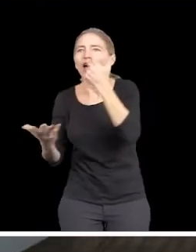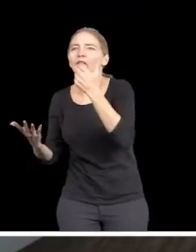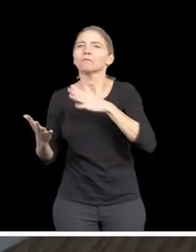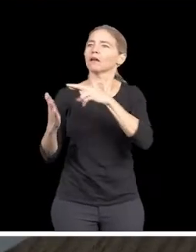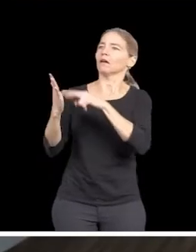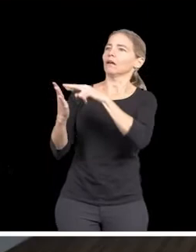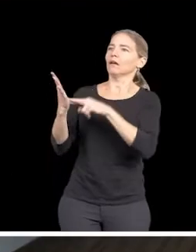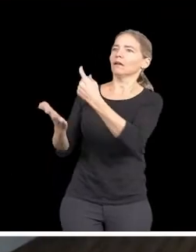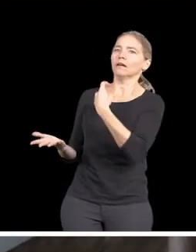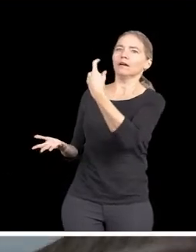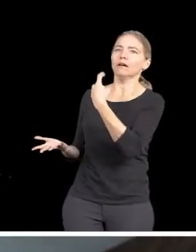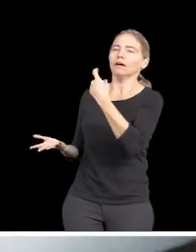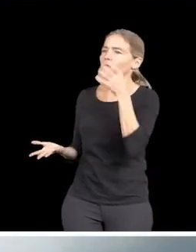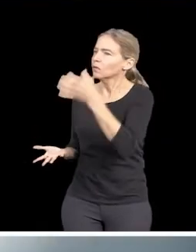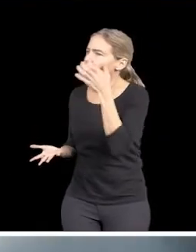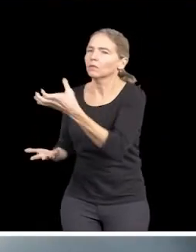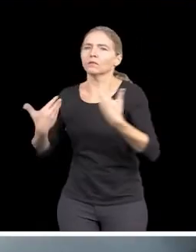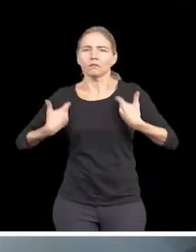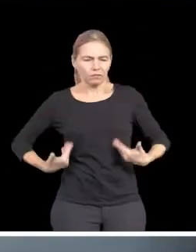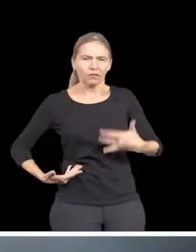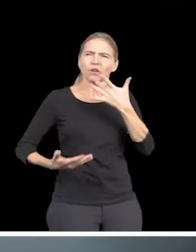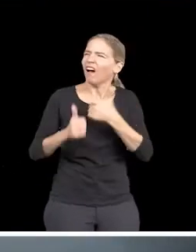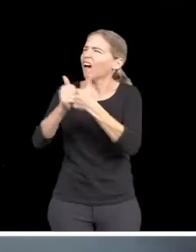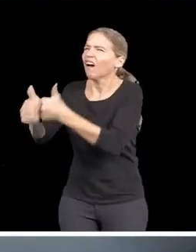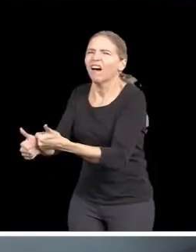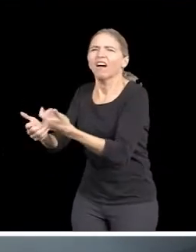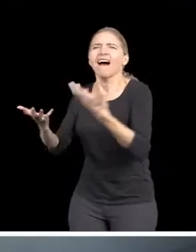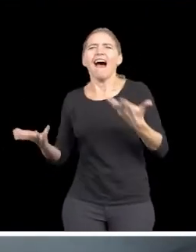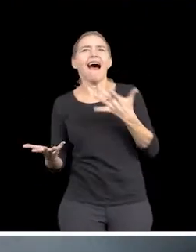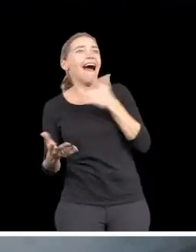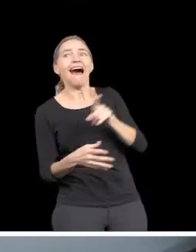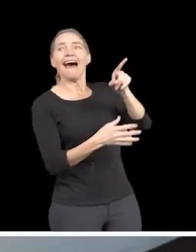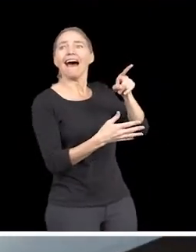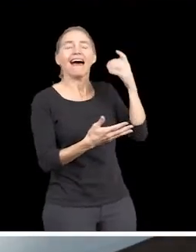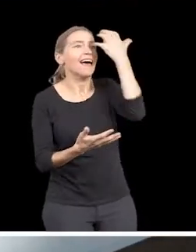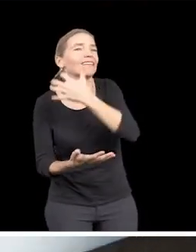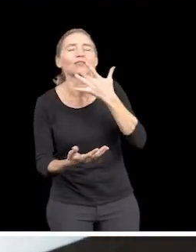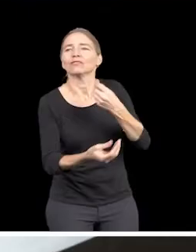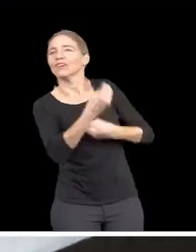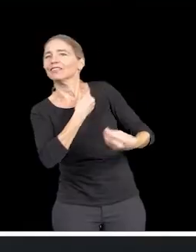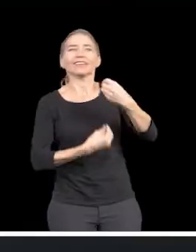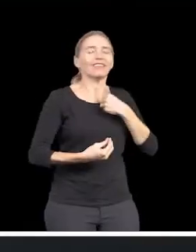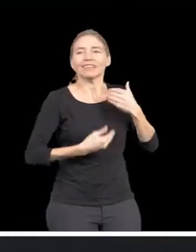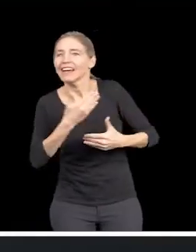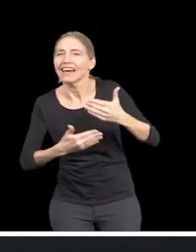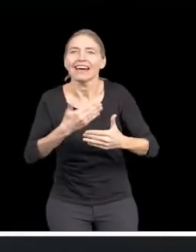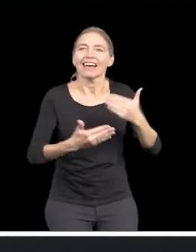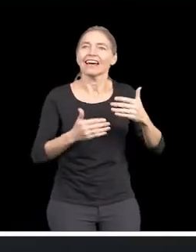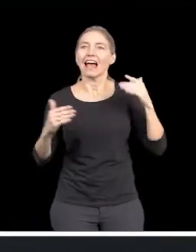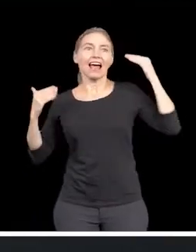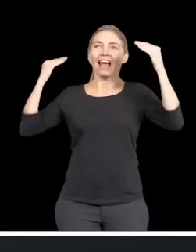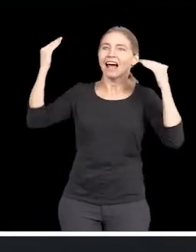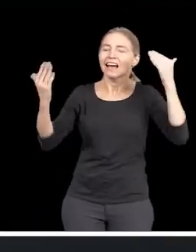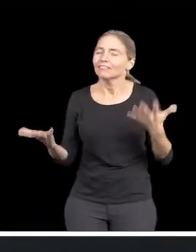à suivre au mépris de son cœur alors que l'imagination siffle sur elle un herme au cœur. T'as le